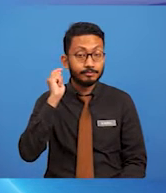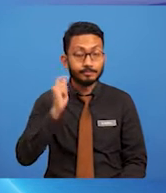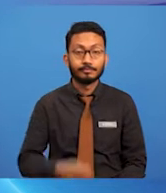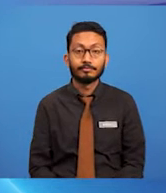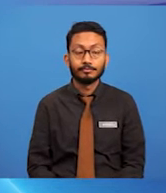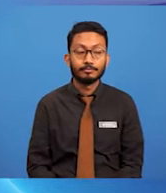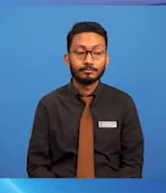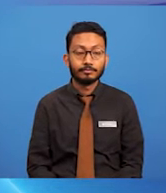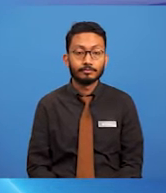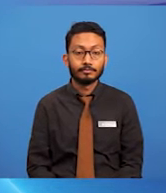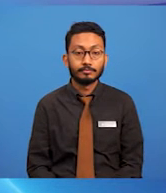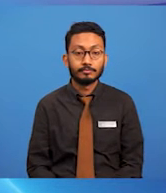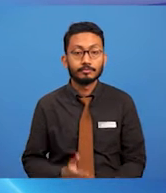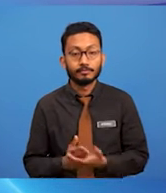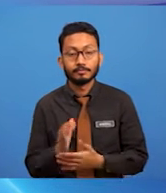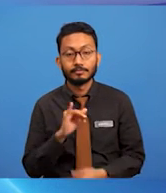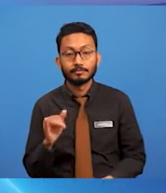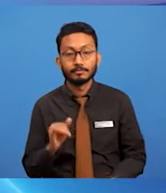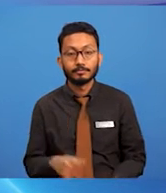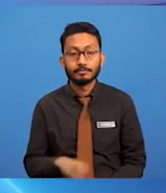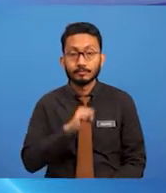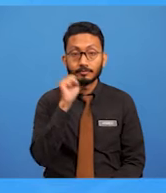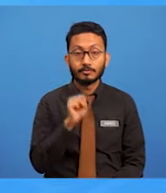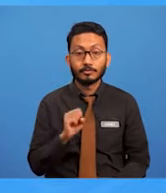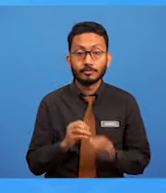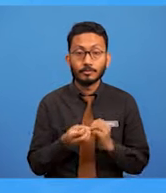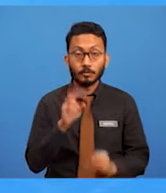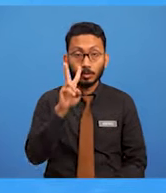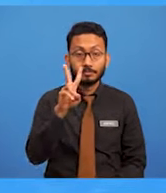kita teruskan kepada soalan yang kedua.